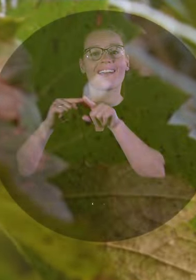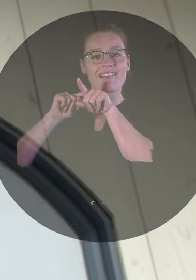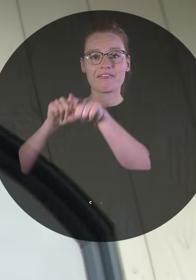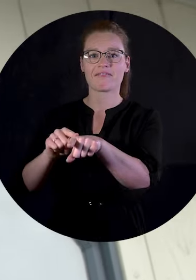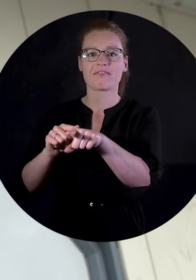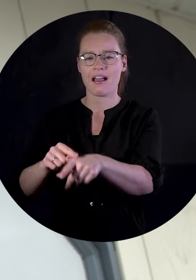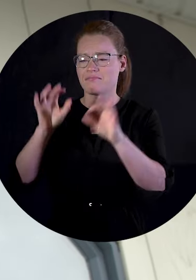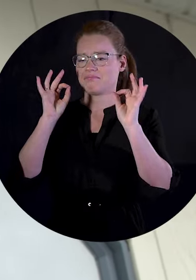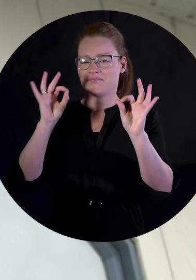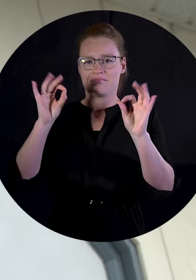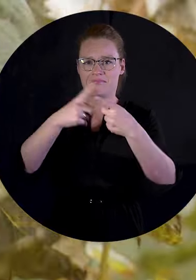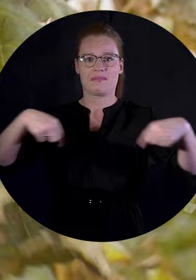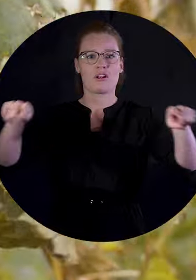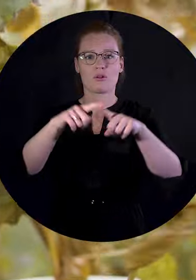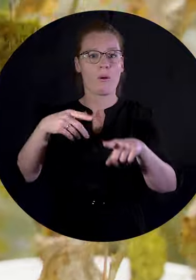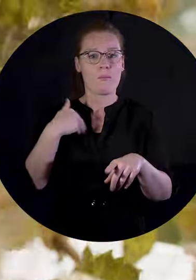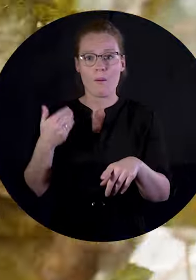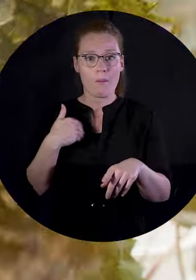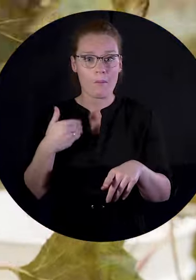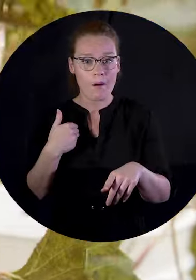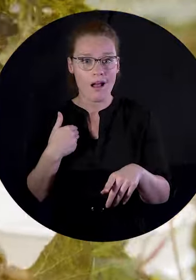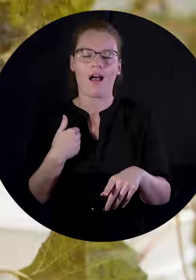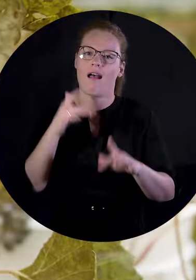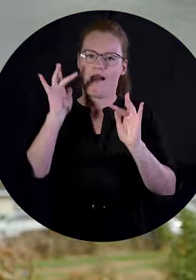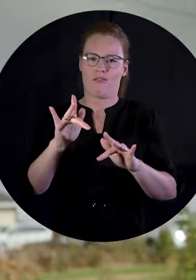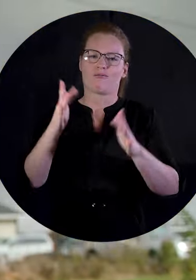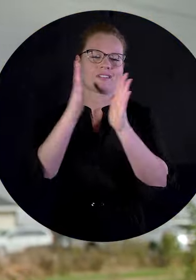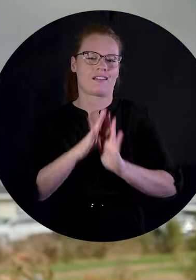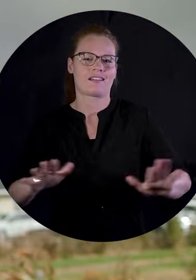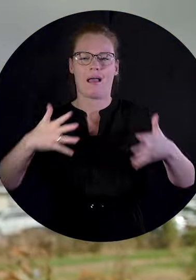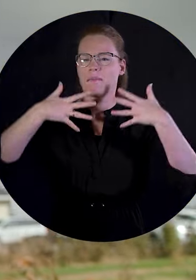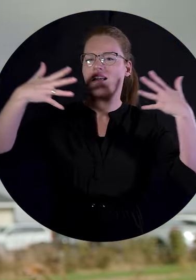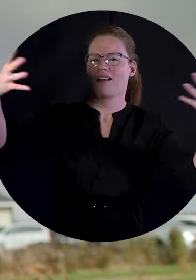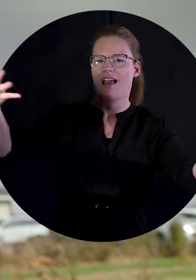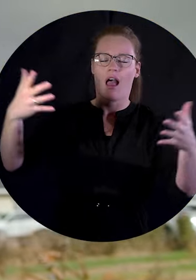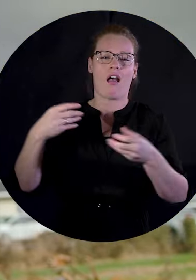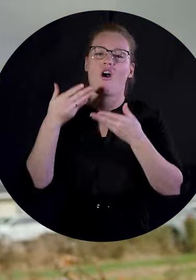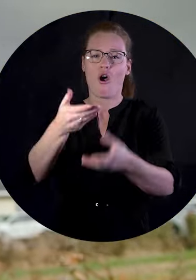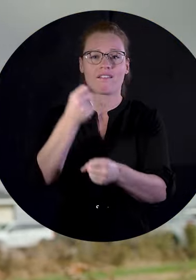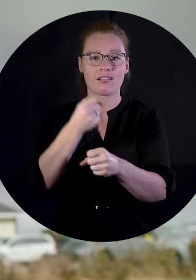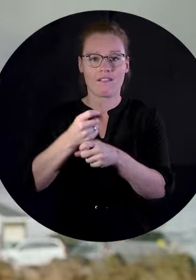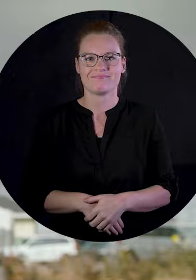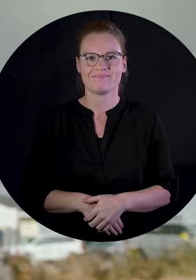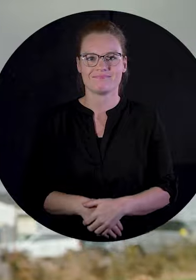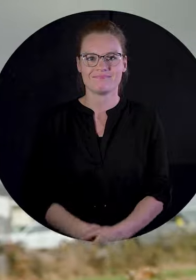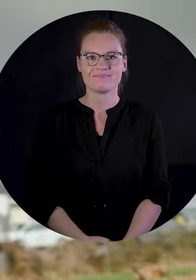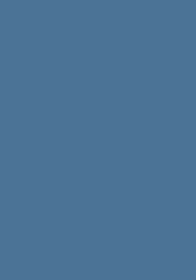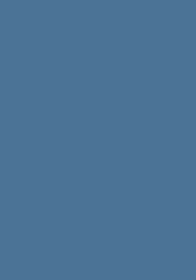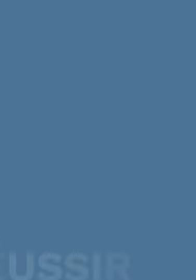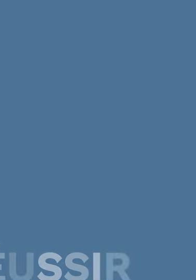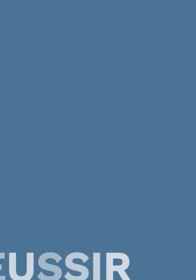Grâce à la sérénité et à la beauté des grands espaces, les entrepreneurs agricoles ont le lieu idéal pour offrir du travail aux personnes